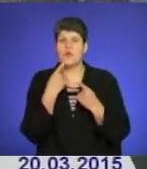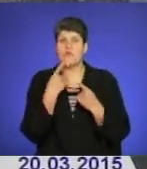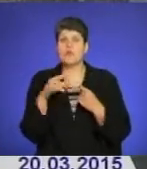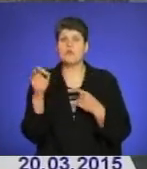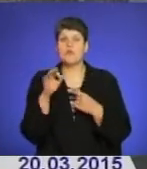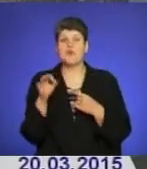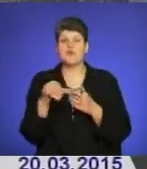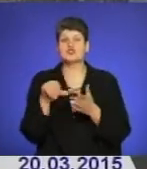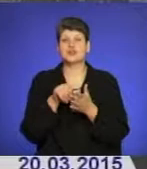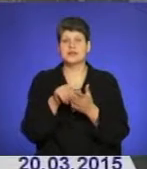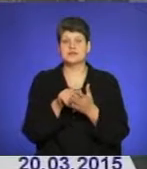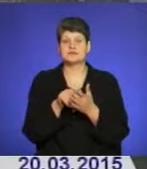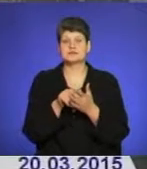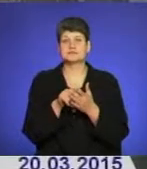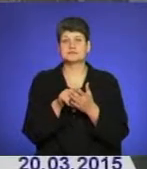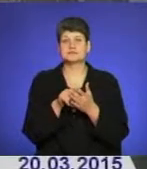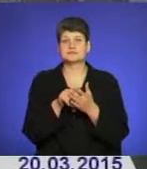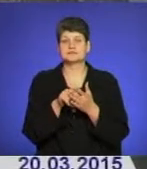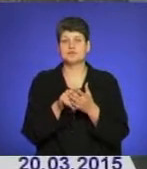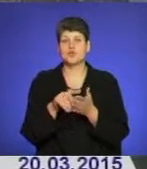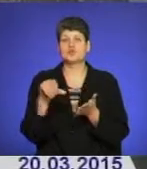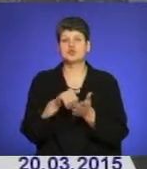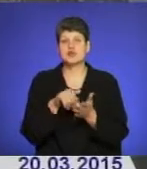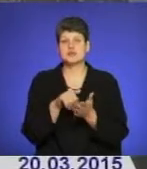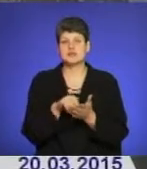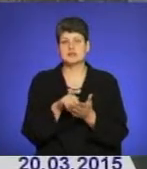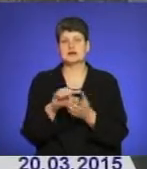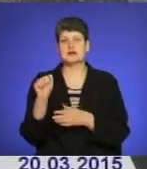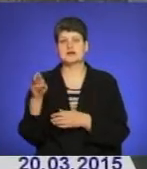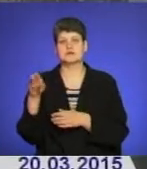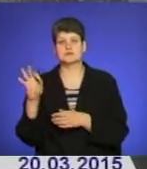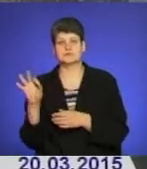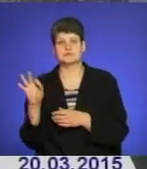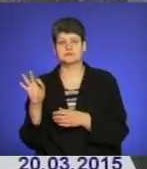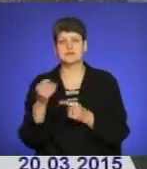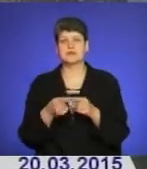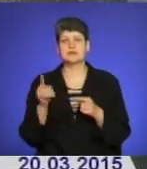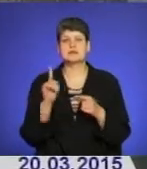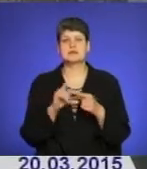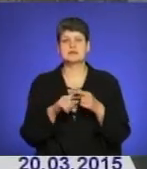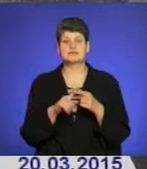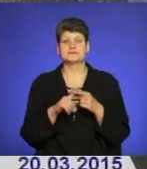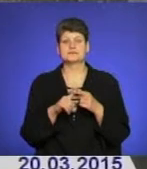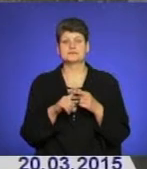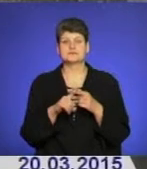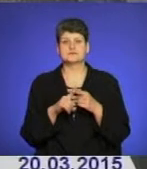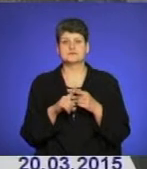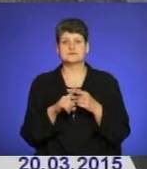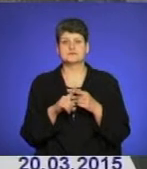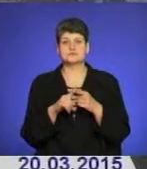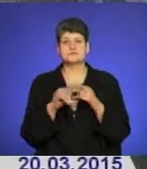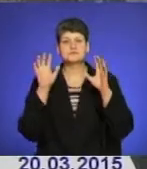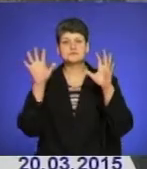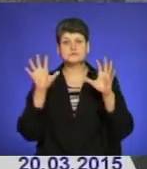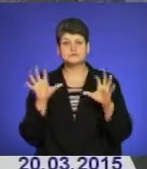членів чи учасників антитерористичної операції, це статус